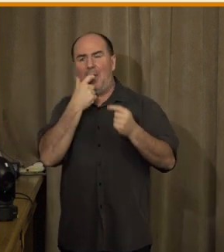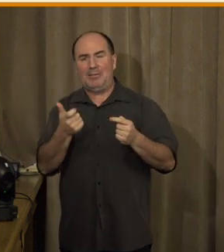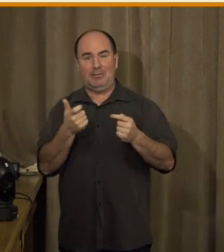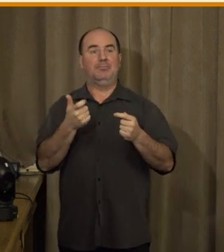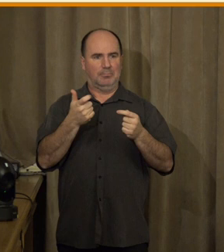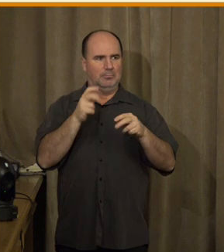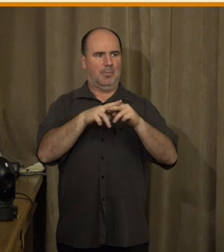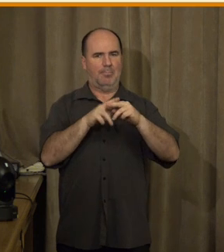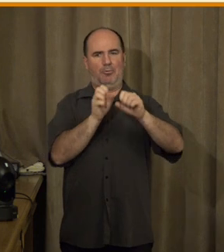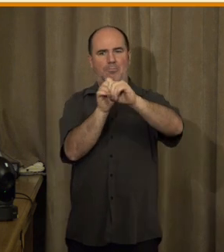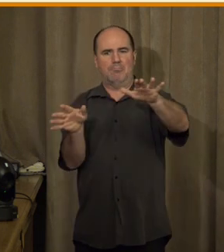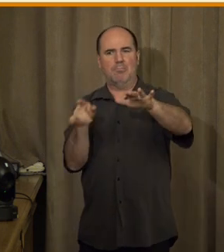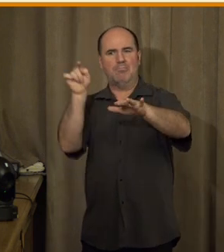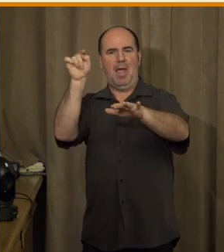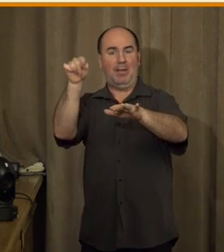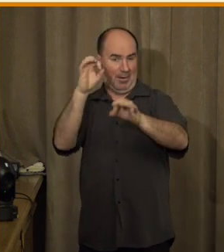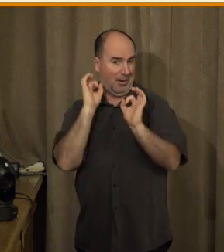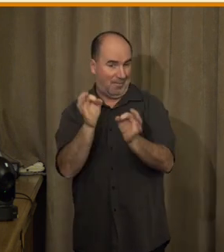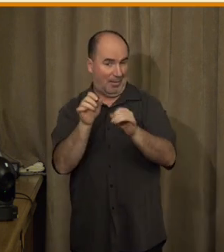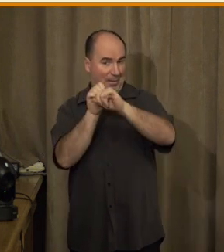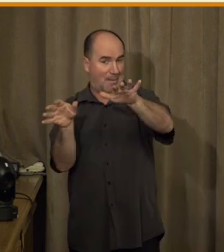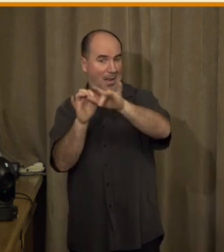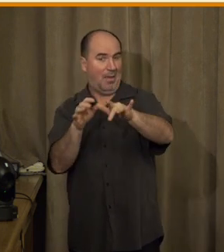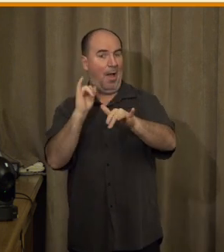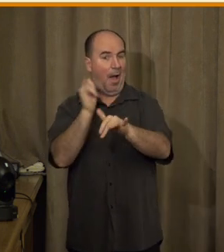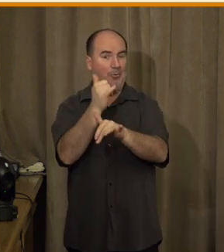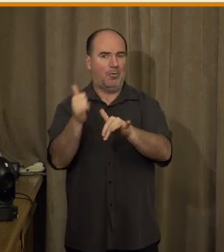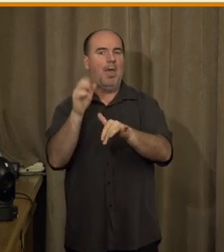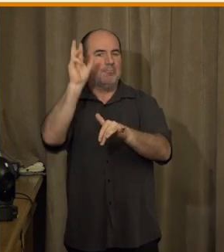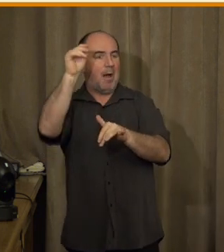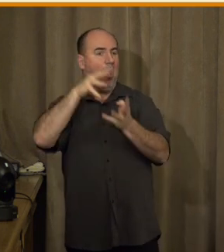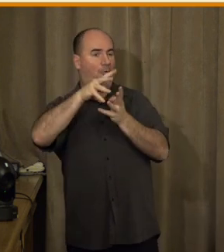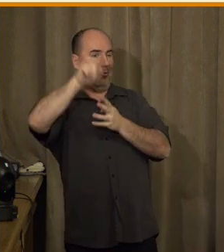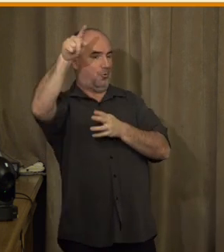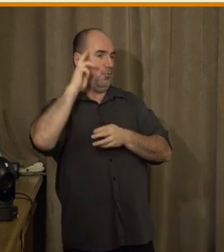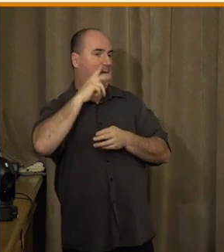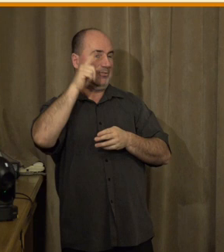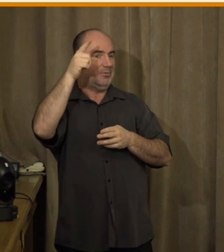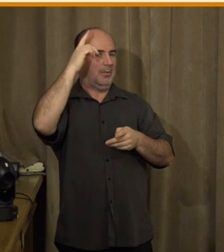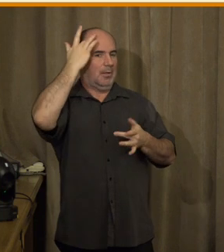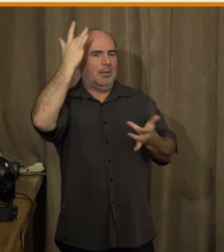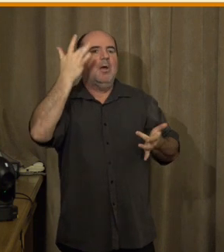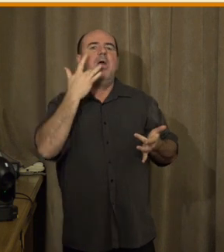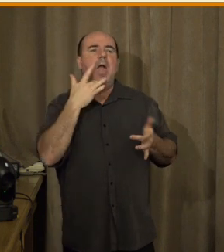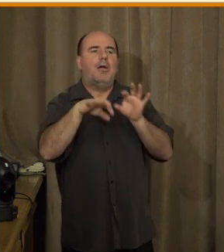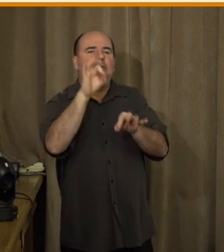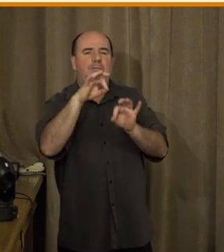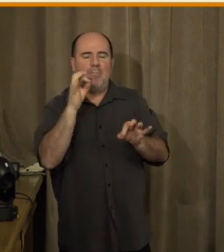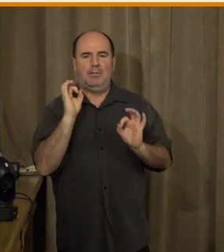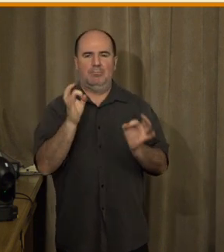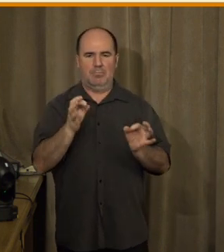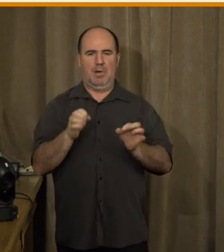neslyšící mají informace a přijímají informace o světě, ve kterém žijí, jak se rozhodují, jak volí, protože prostě